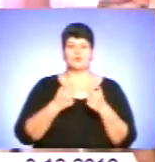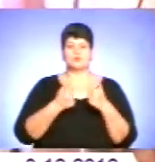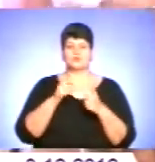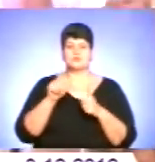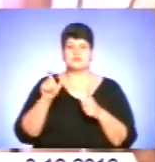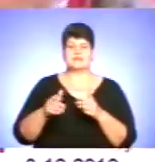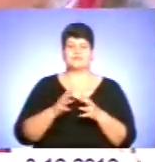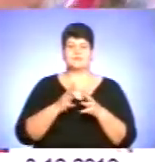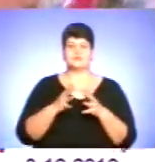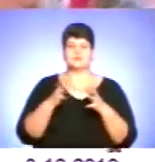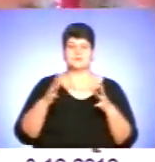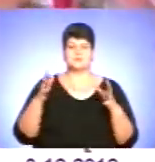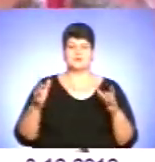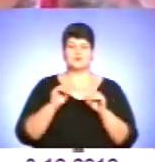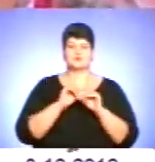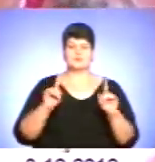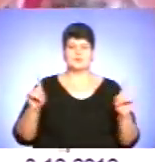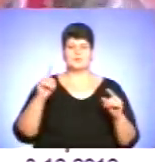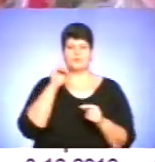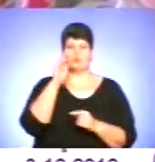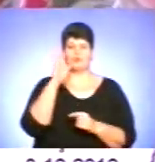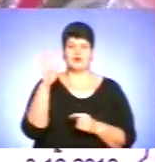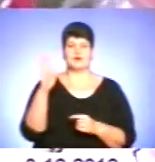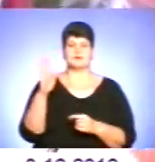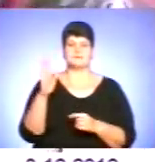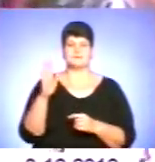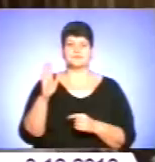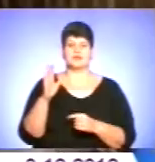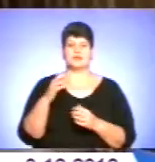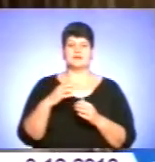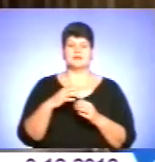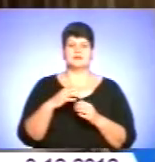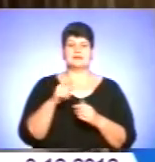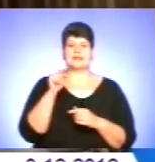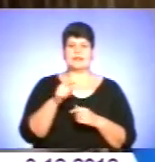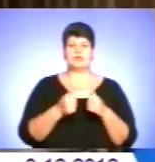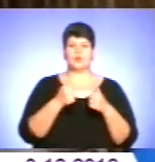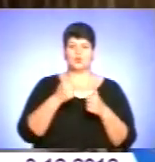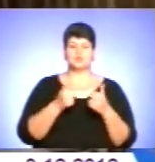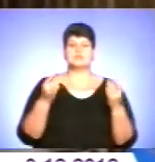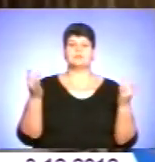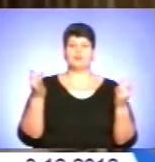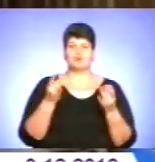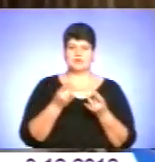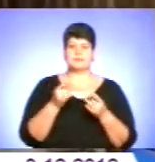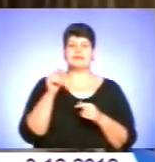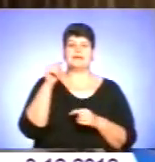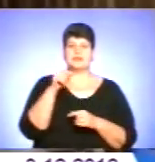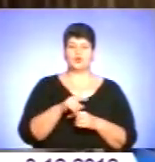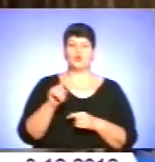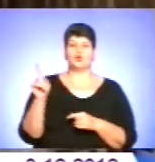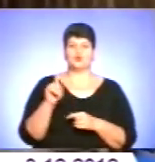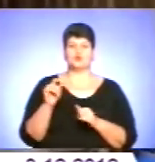Особливо популярний цей музичний фест серед учнів районних музичних шкіл. Такі конкурси потрібні для того, щоб